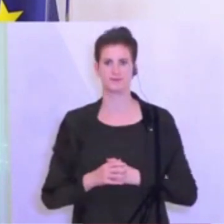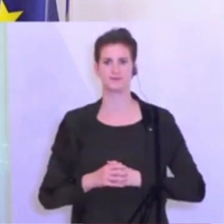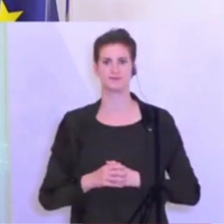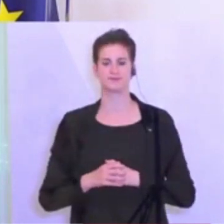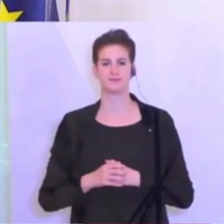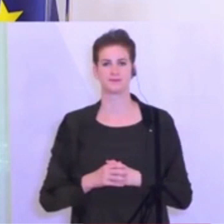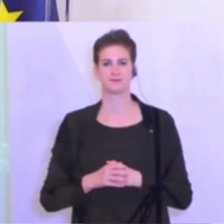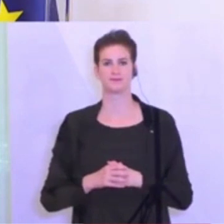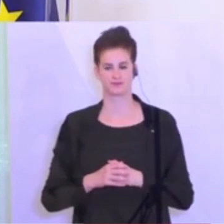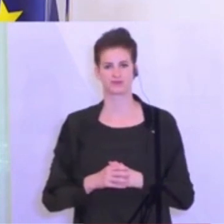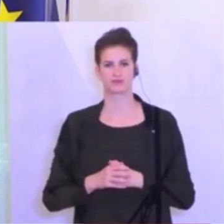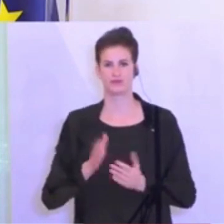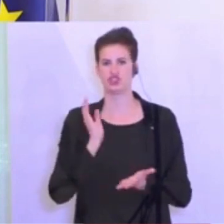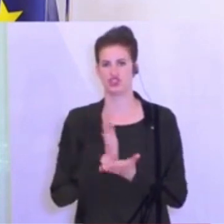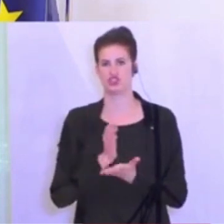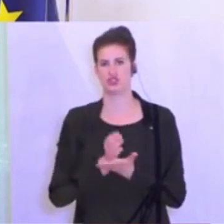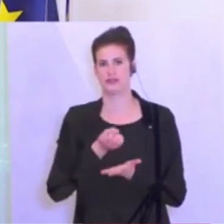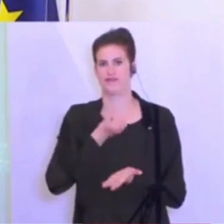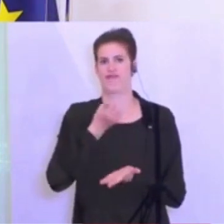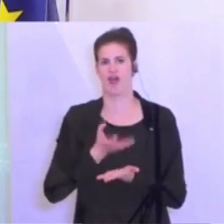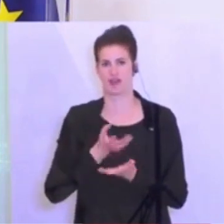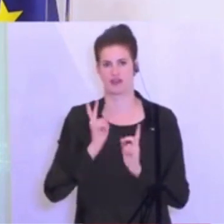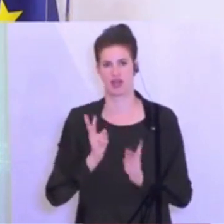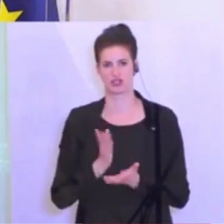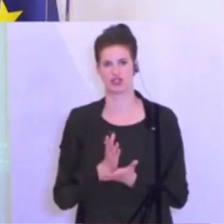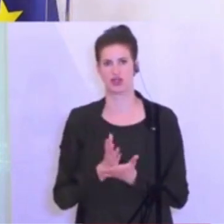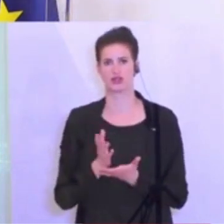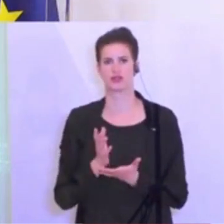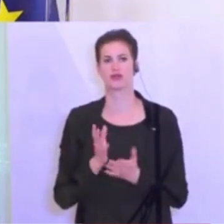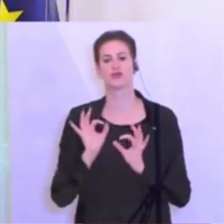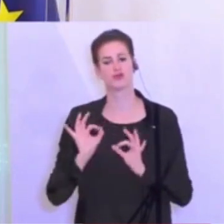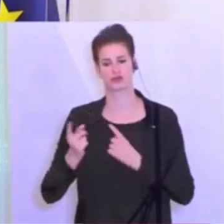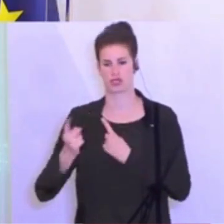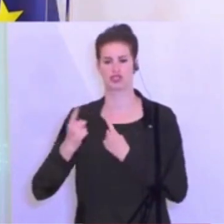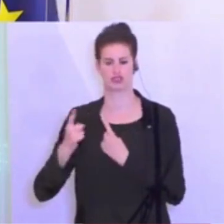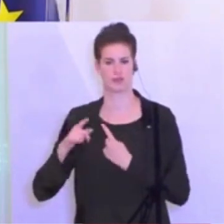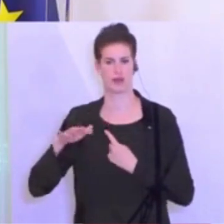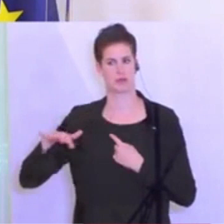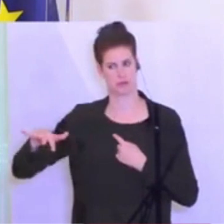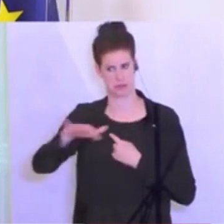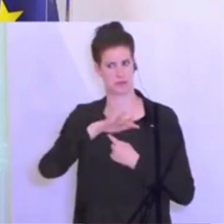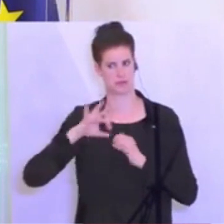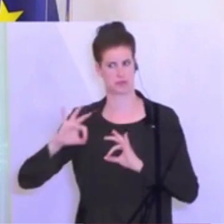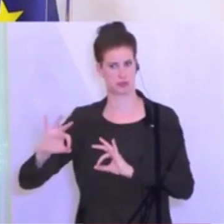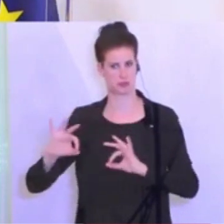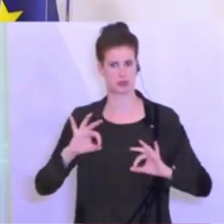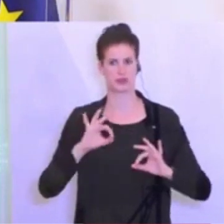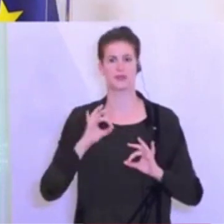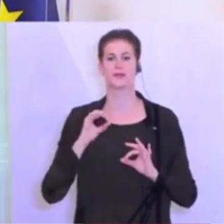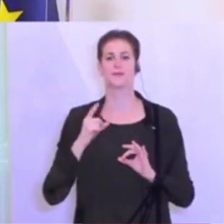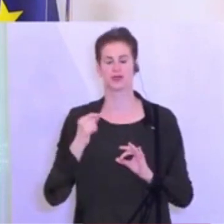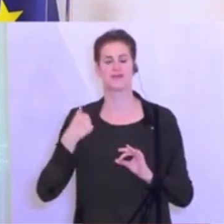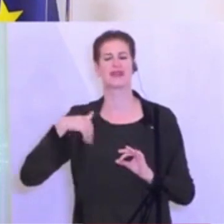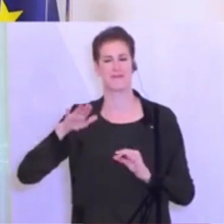Was man schon verraten kann, ist, dass wir in guten Gesprächen mit allen sind, dass wir mit fast allen eigentlich schon akkordierte